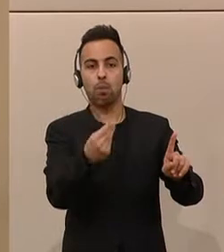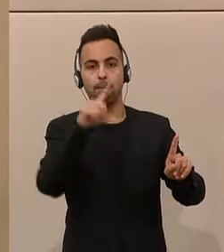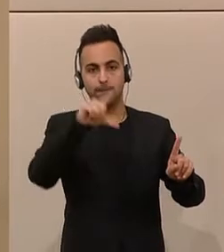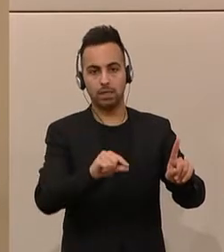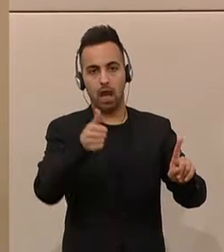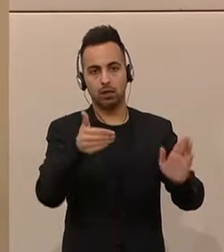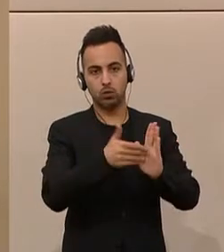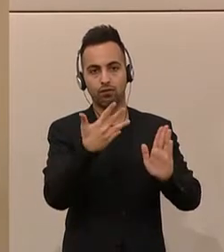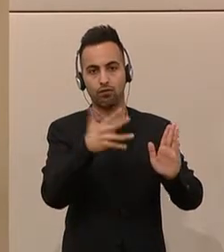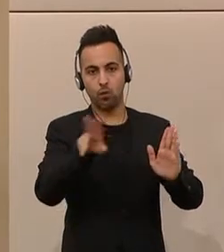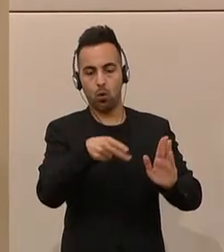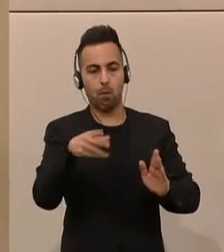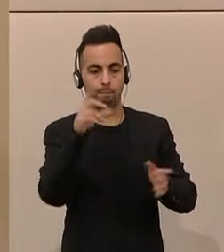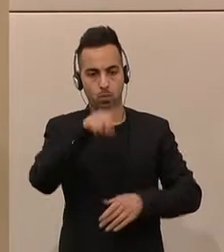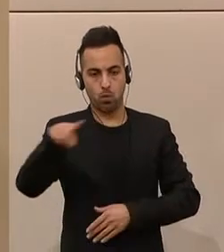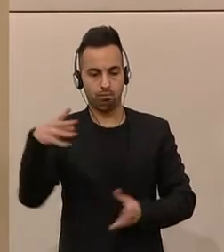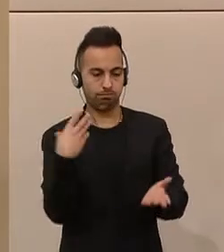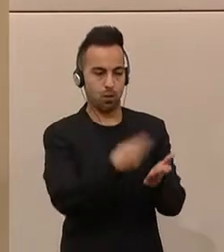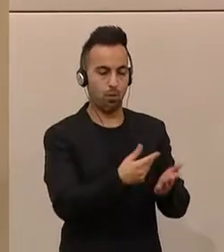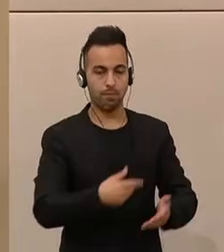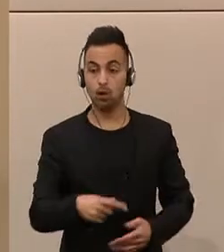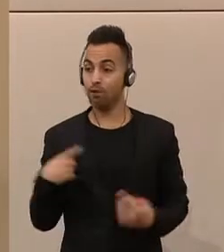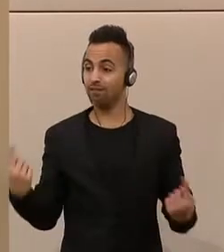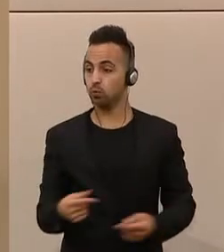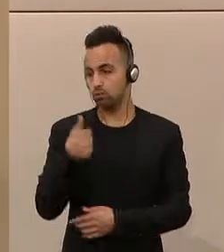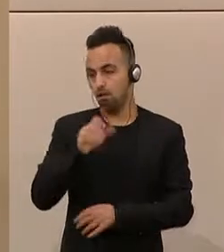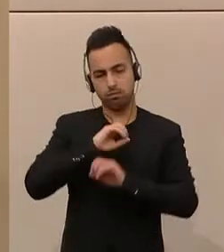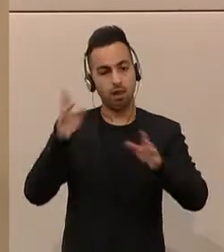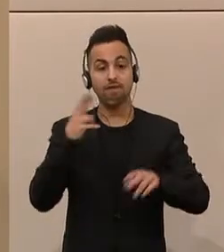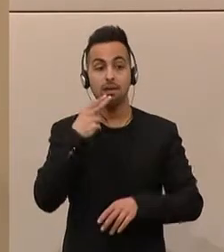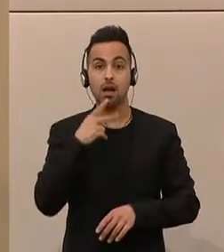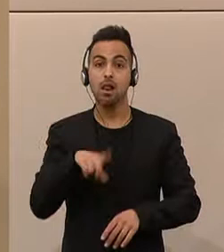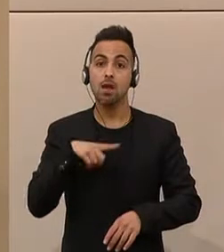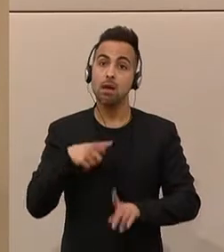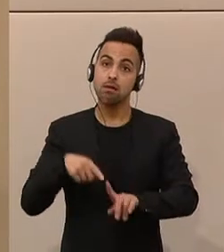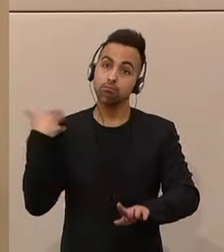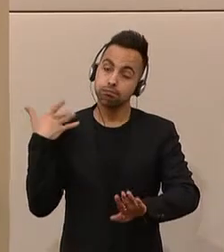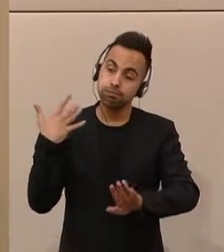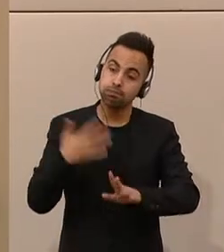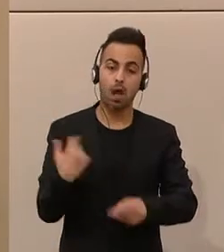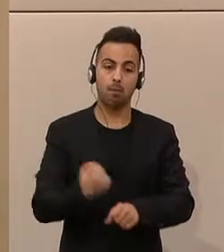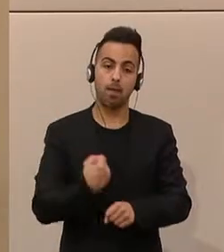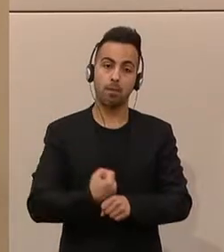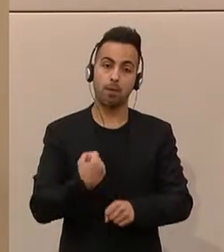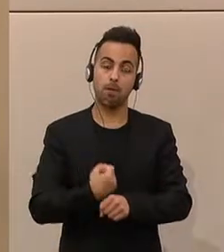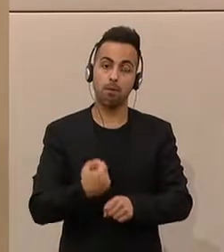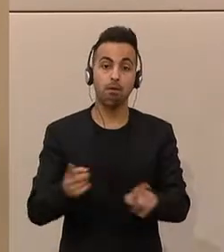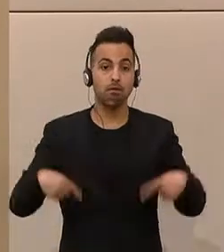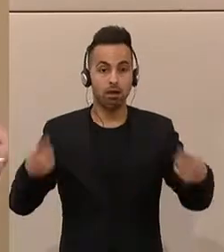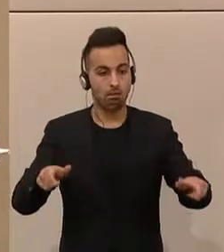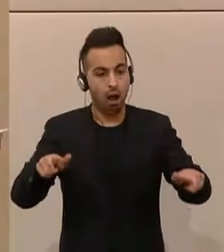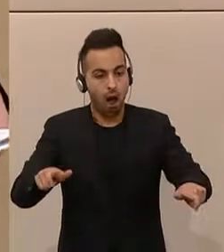.500 Euro monatlich. Für uns ist eines klar, wer sein Leben lang gearbeitet hat, muss im Alter auch